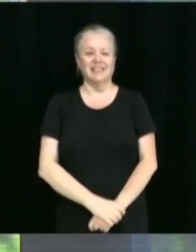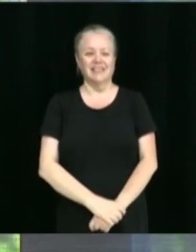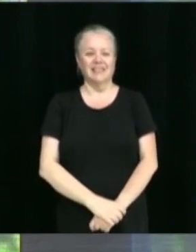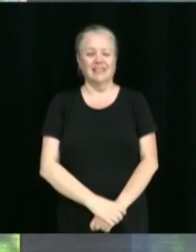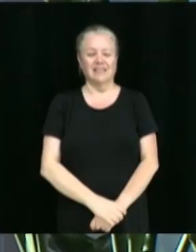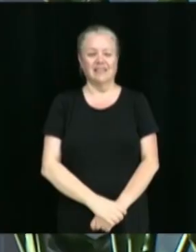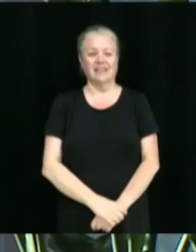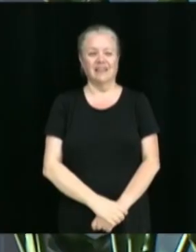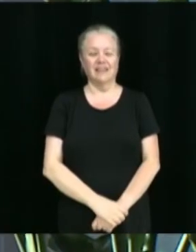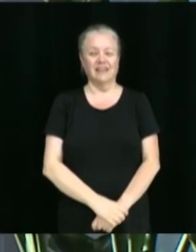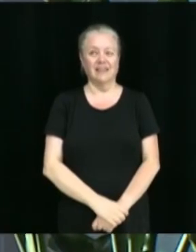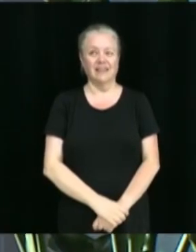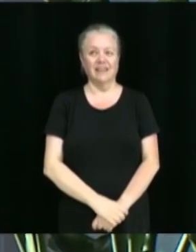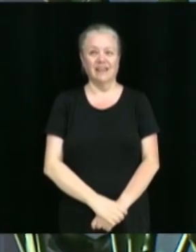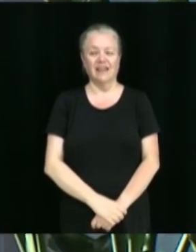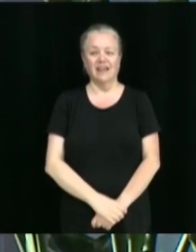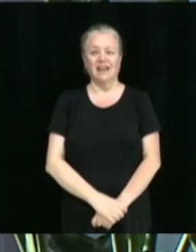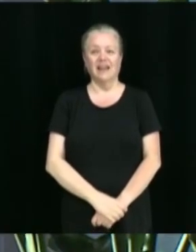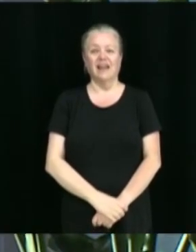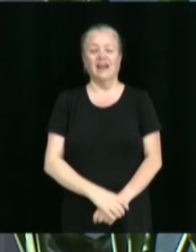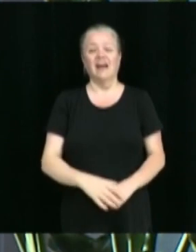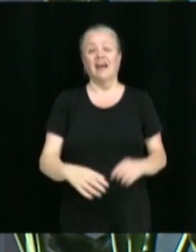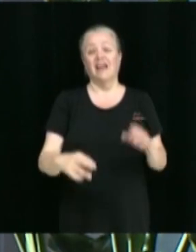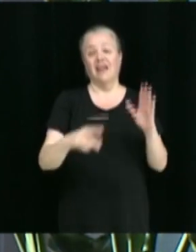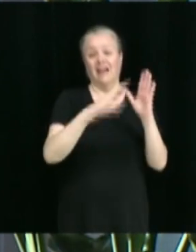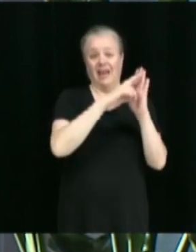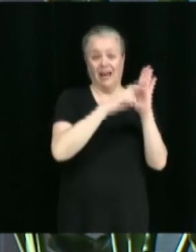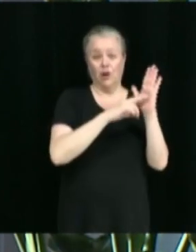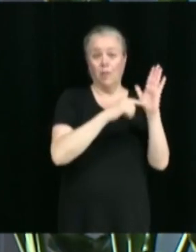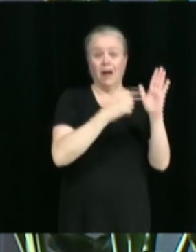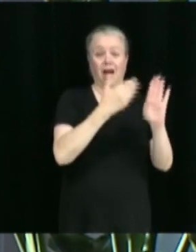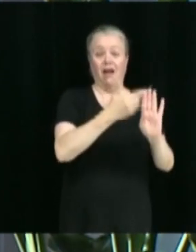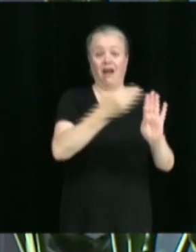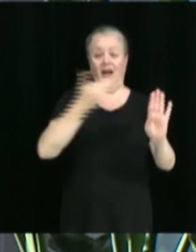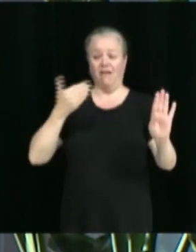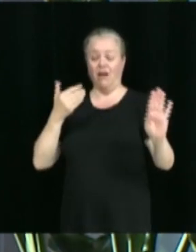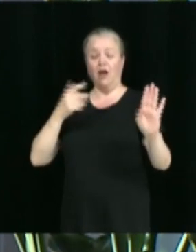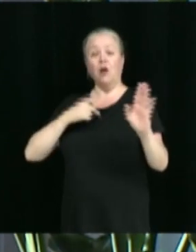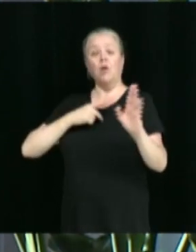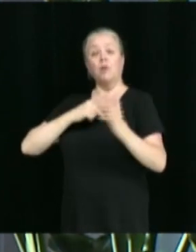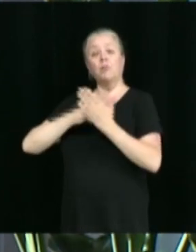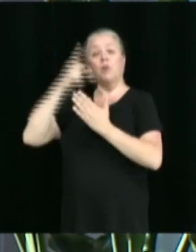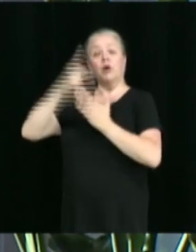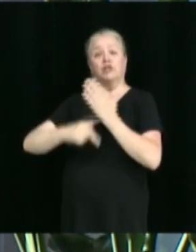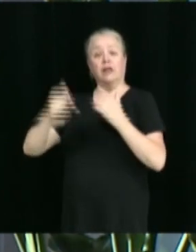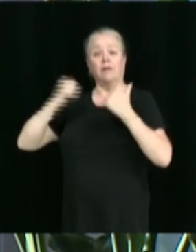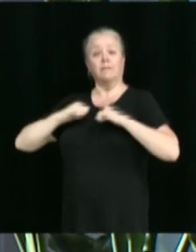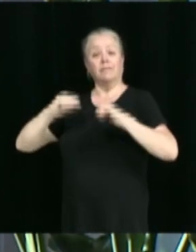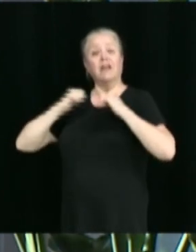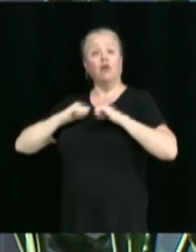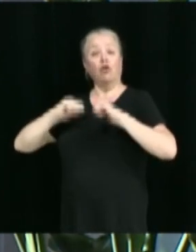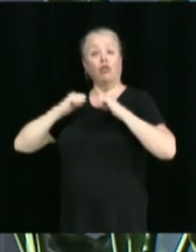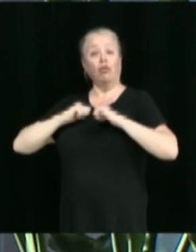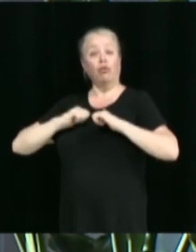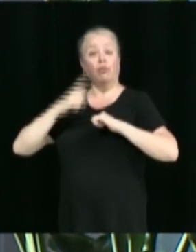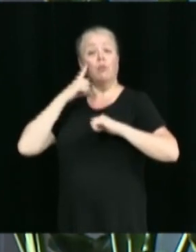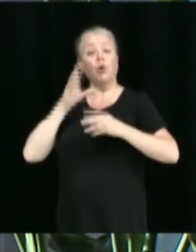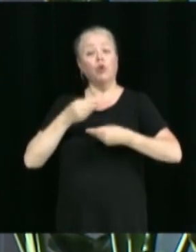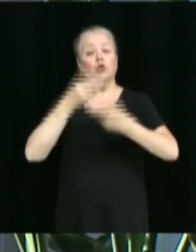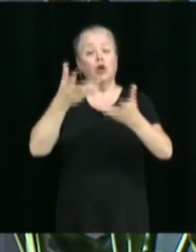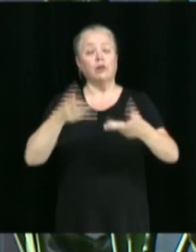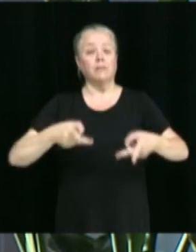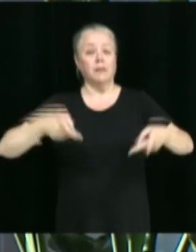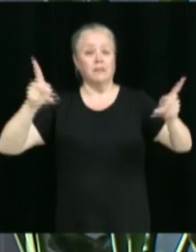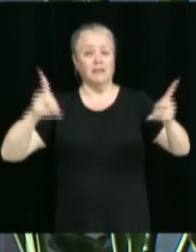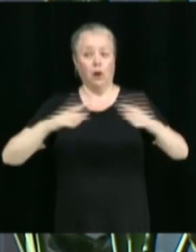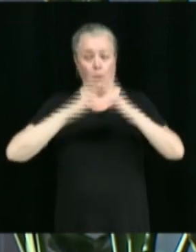Il s'agit d'un règlement suivant un projet pilote visant à permettre les potagers en cours avant. Le conseil municipal